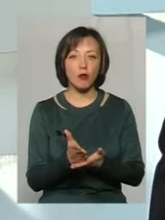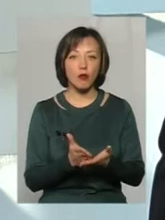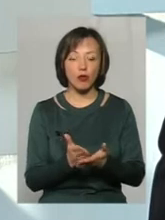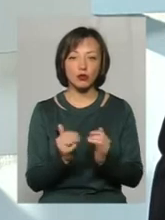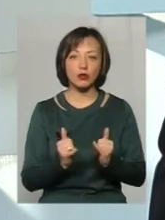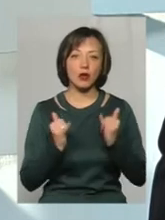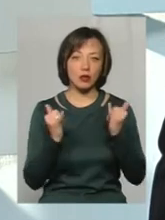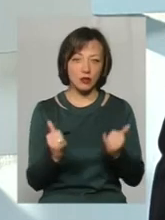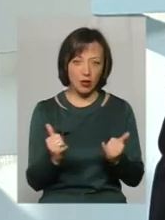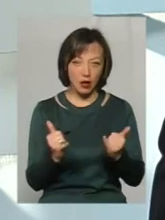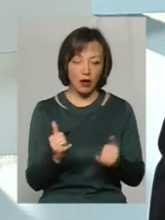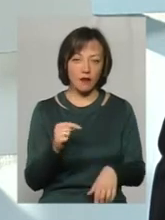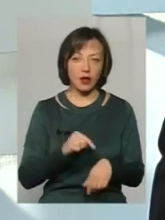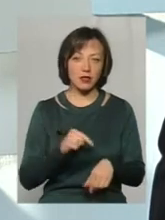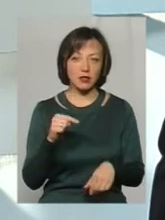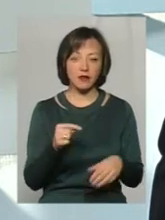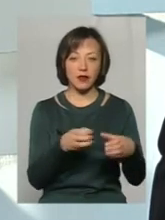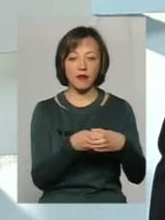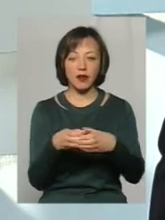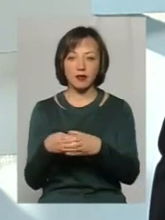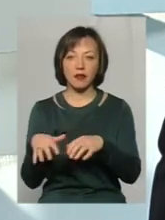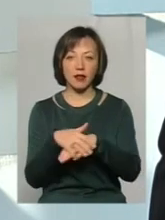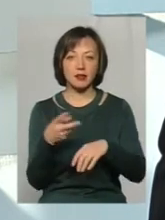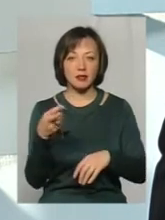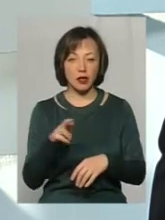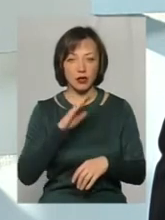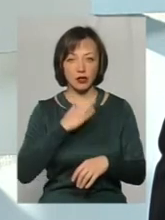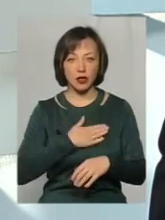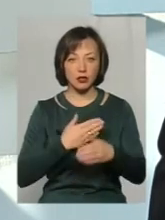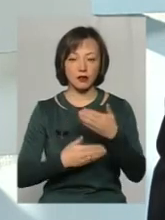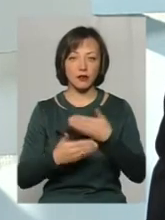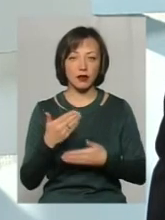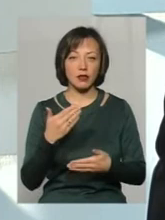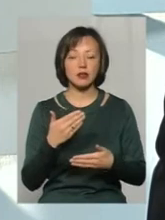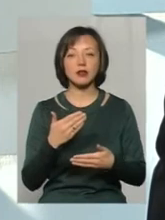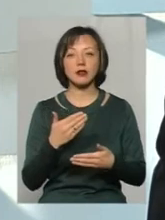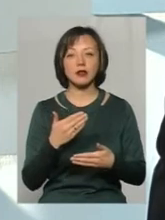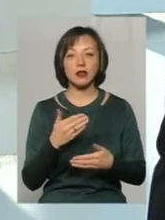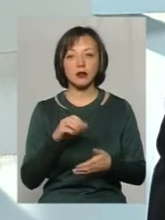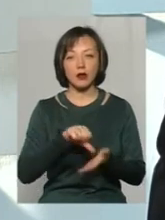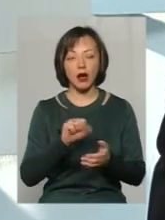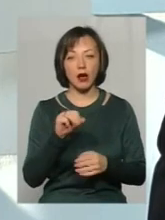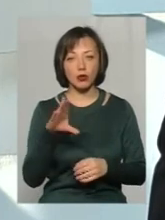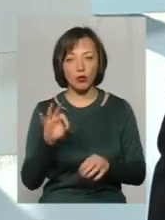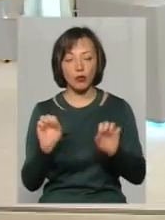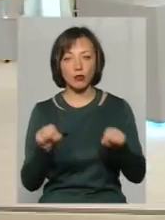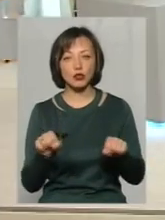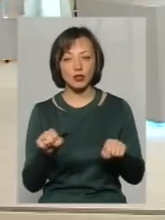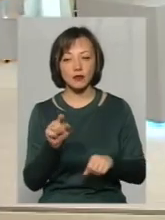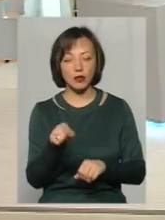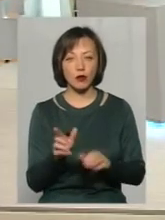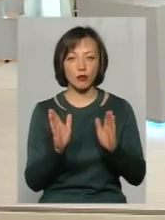вразливих верст населення, це наші інваліди, отошники, можливо, там буде